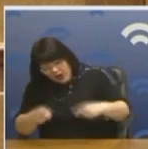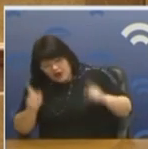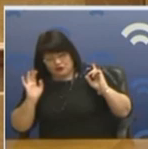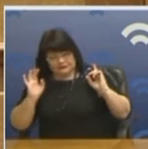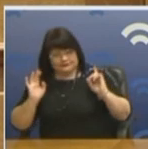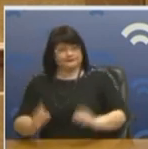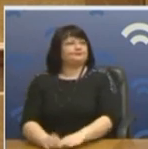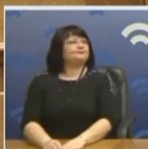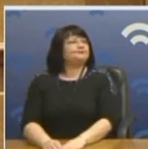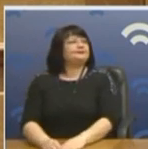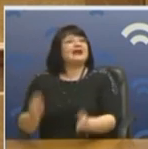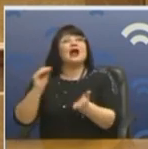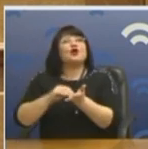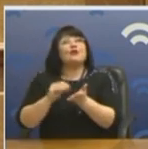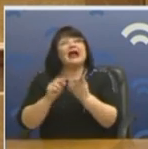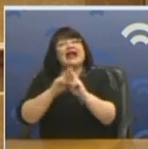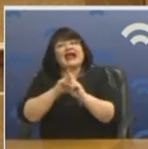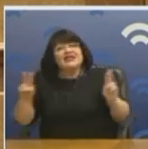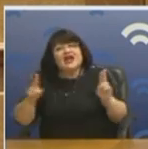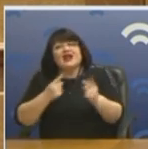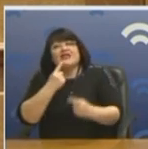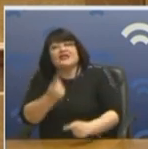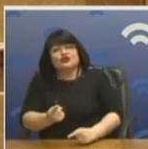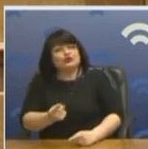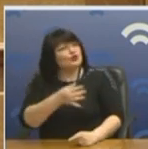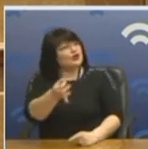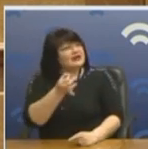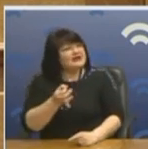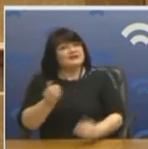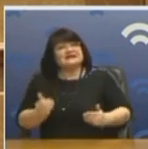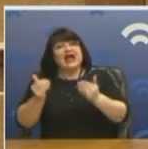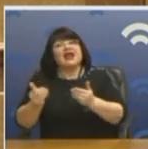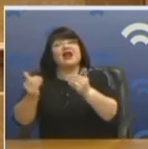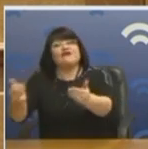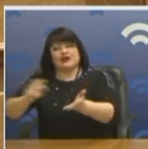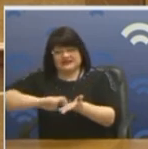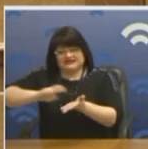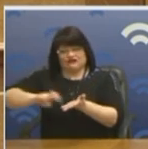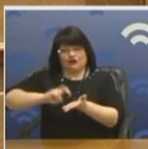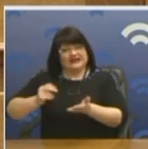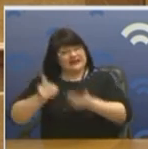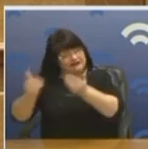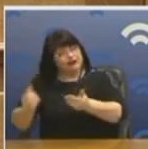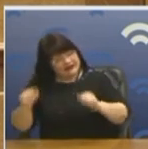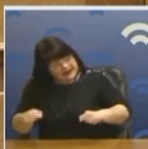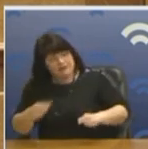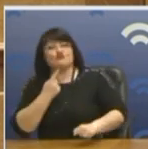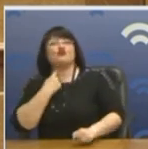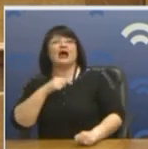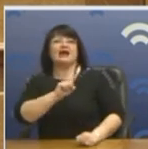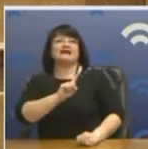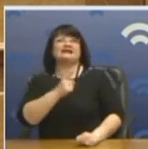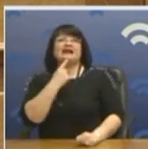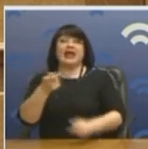Επίσης, και θα το πω ευθέως, και μου άρεσε αυτό που είπατε ότι αναβάλλατε τις φορές, αλλά θα σας πω το εξής. Λέτε να πειρώσω